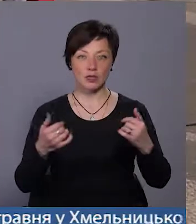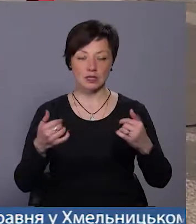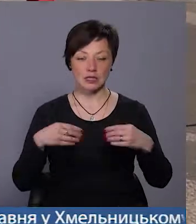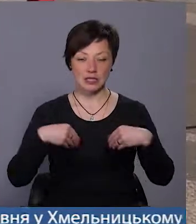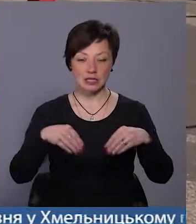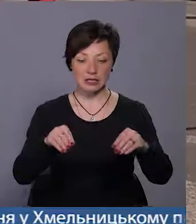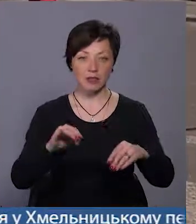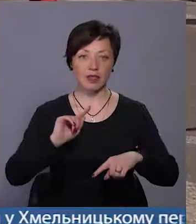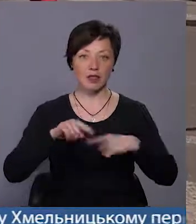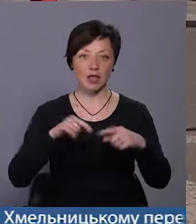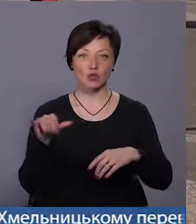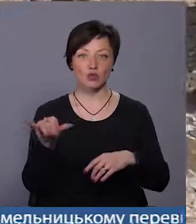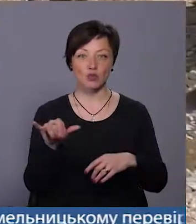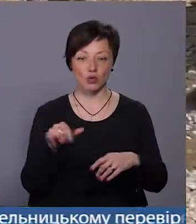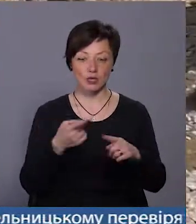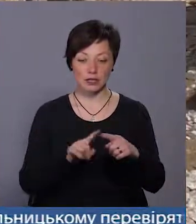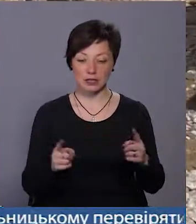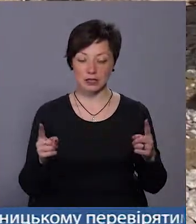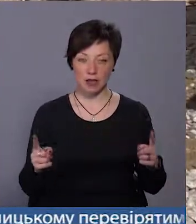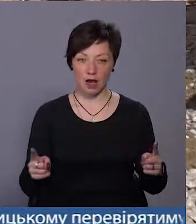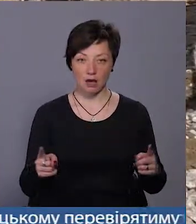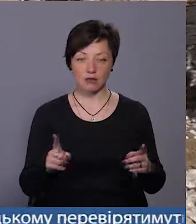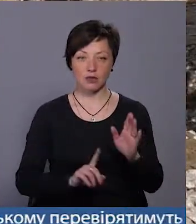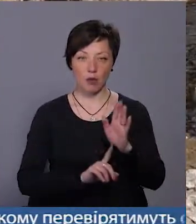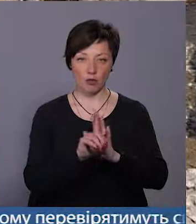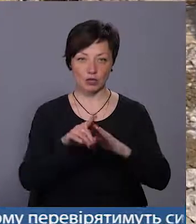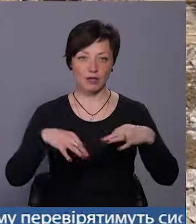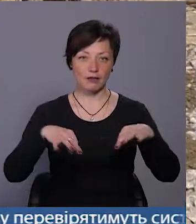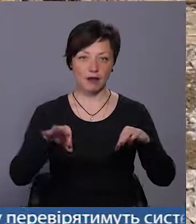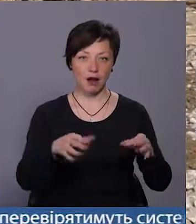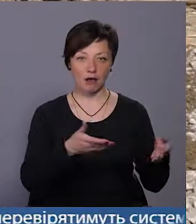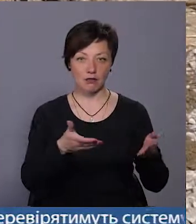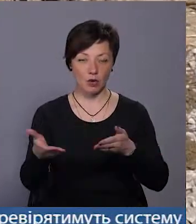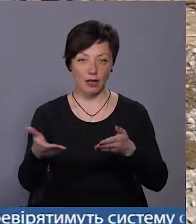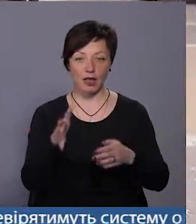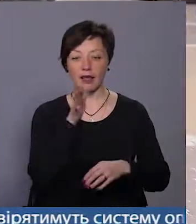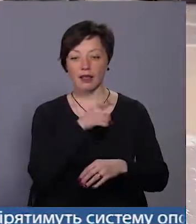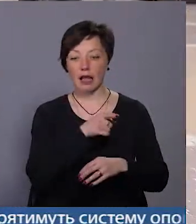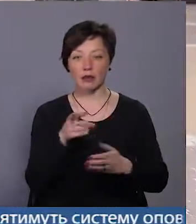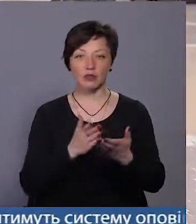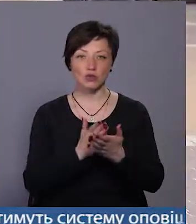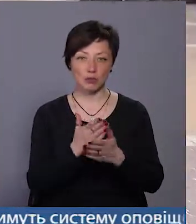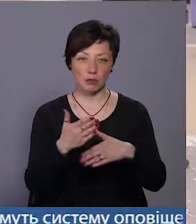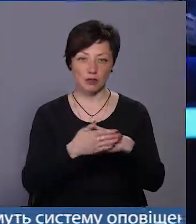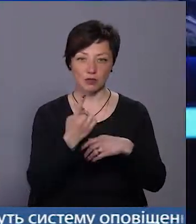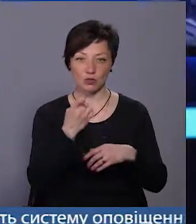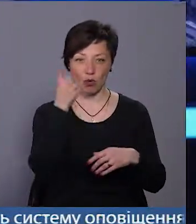власне, вже на суботу на цій ділянці буде запущений транспорт. Термін служби нових труб – близько 100 років.